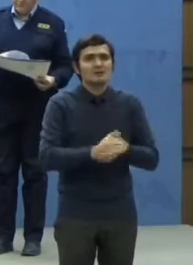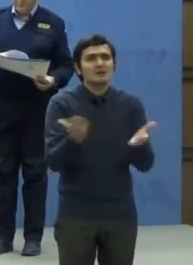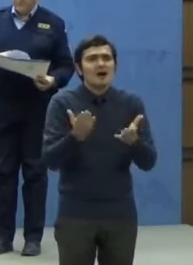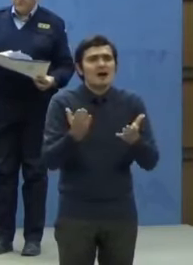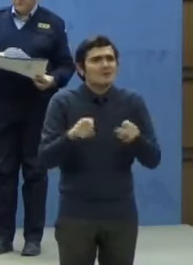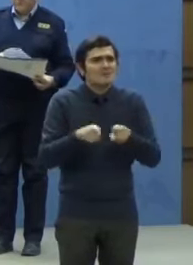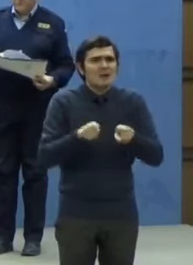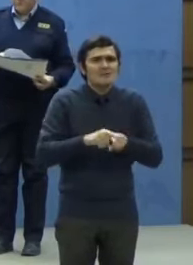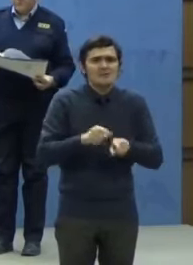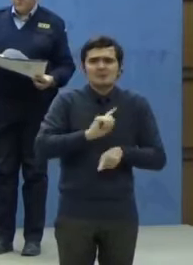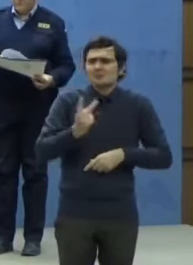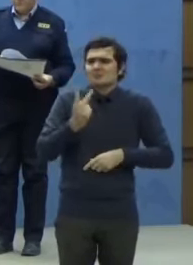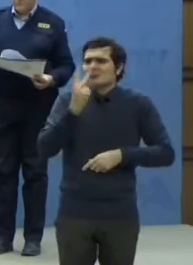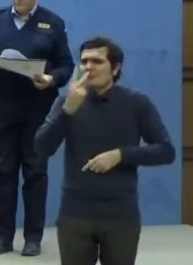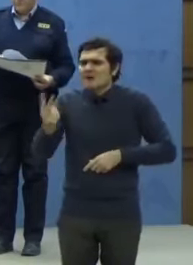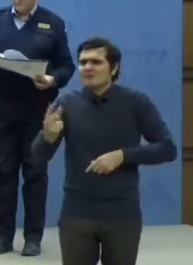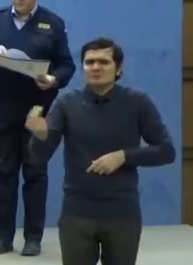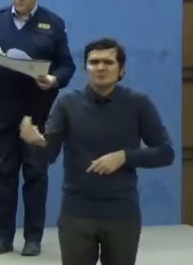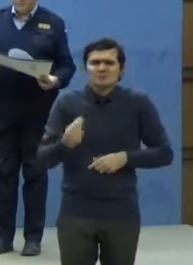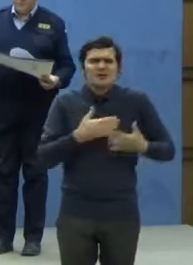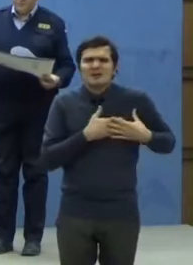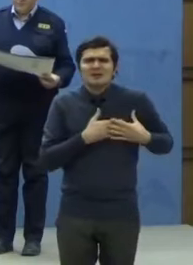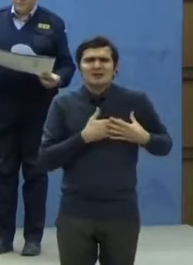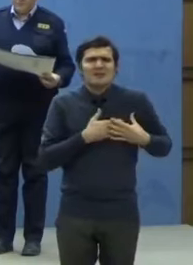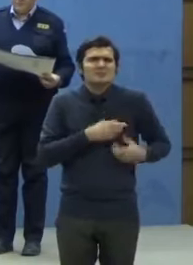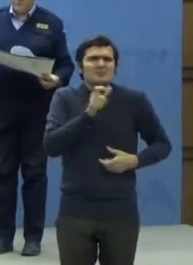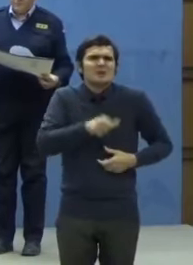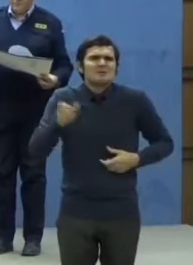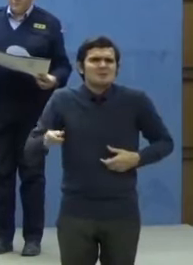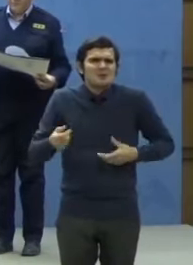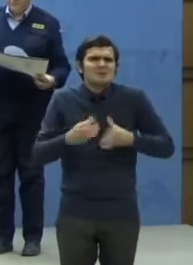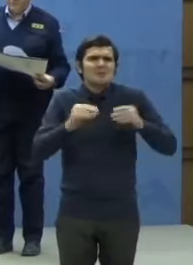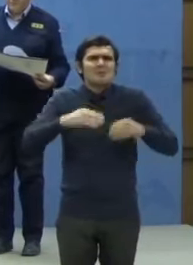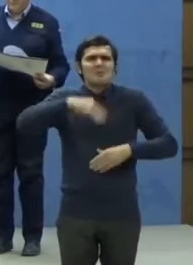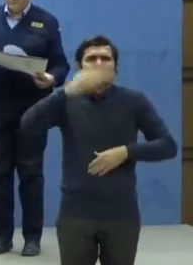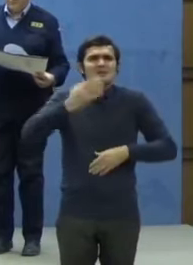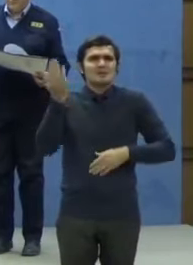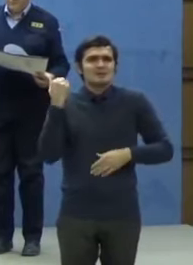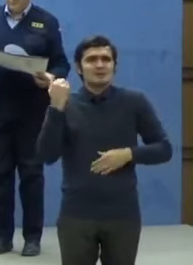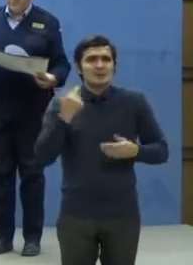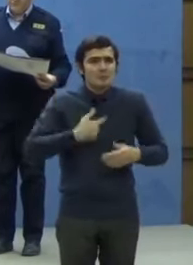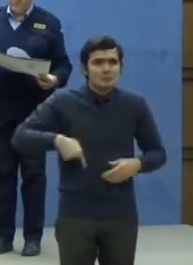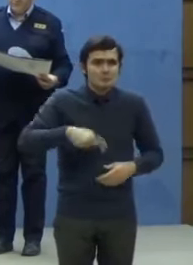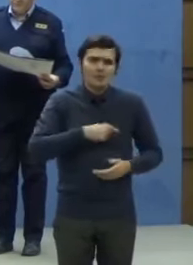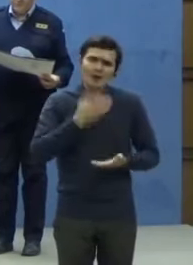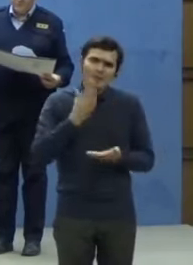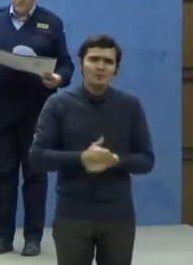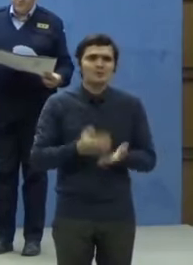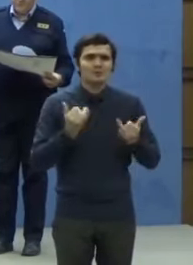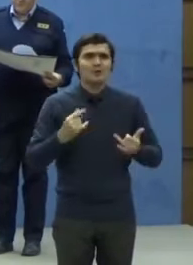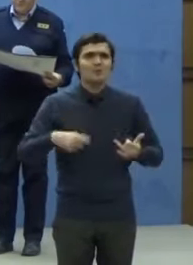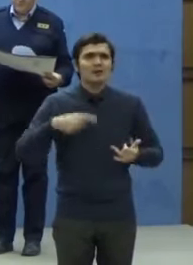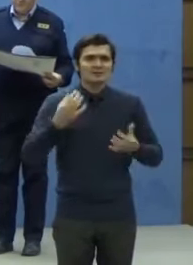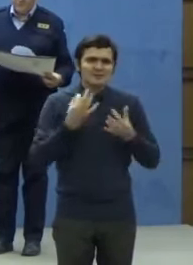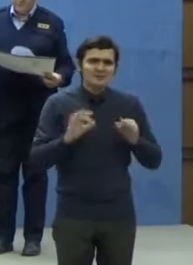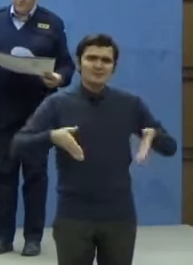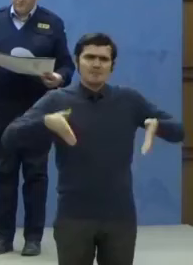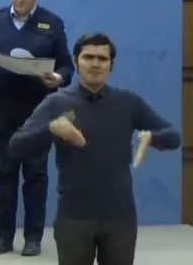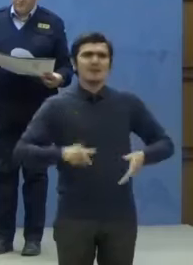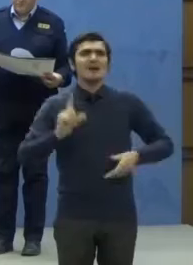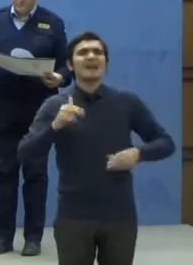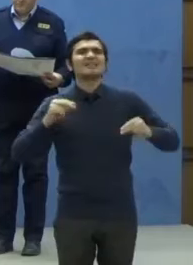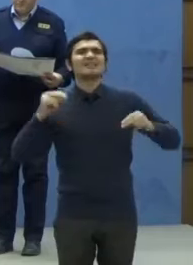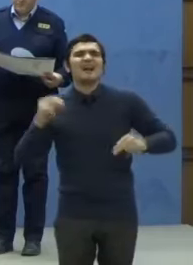mai dragi ființe de multe zile. Am ales să fim la datorie, să stăm mai departe de cei